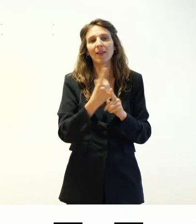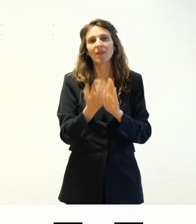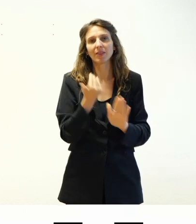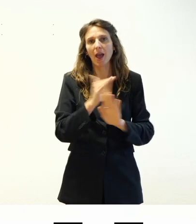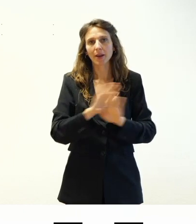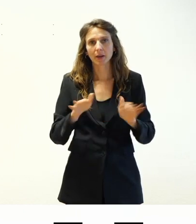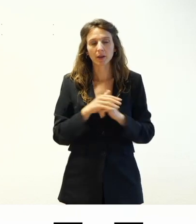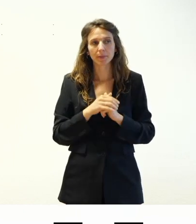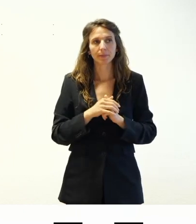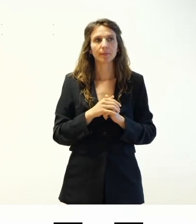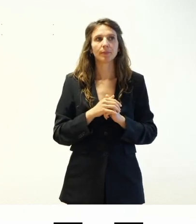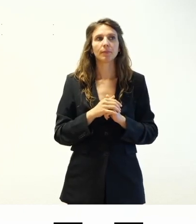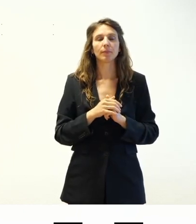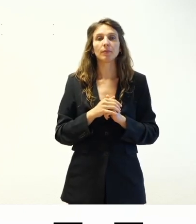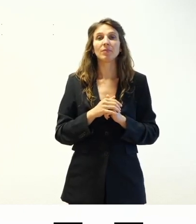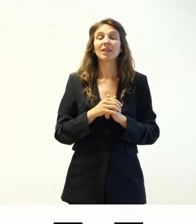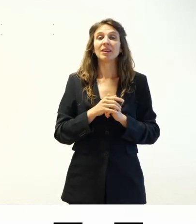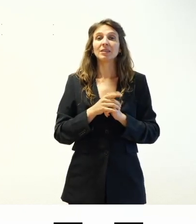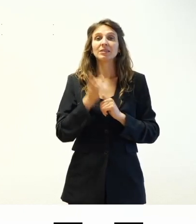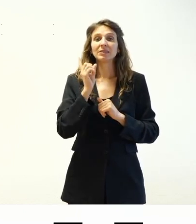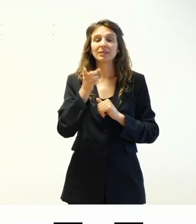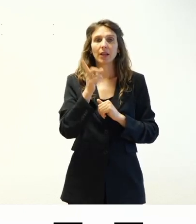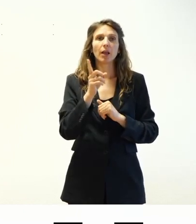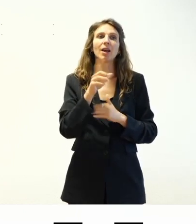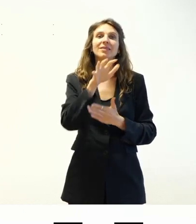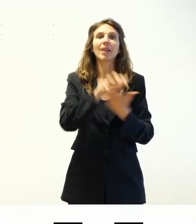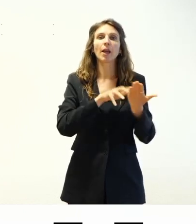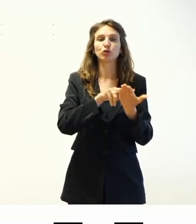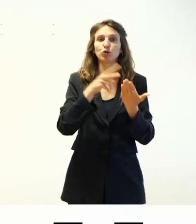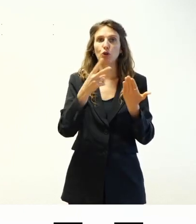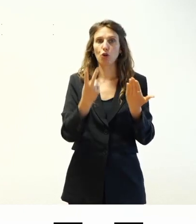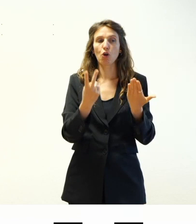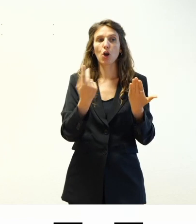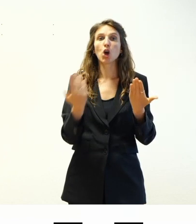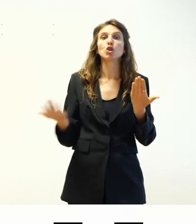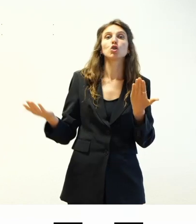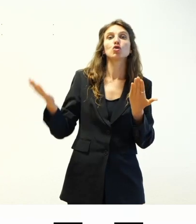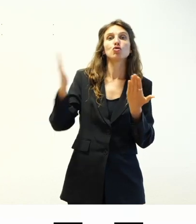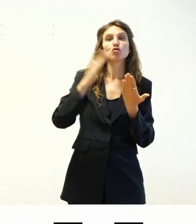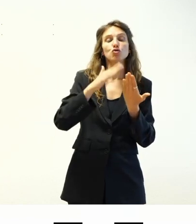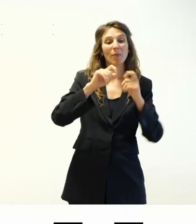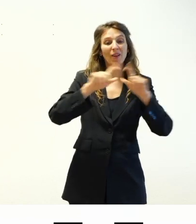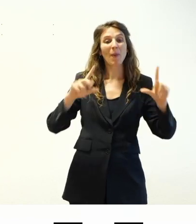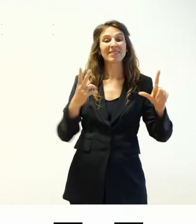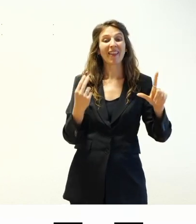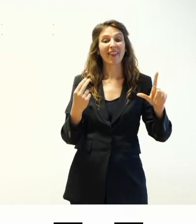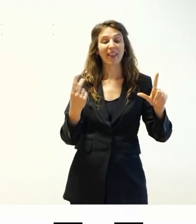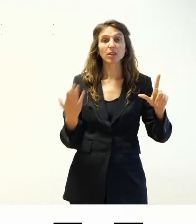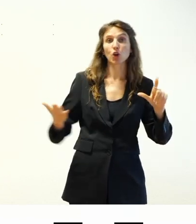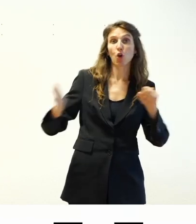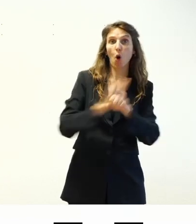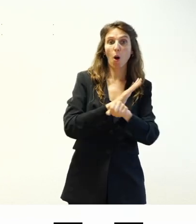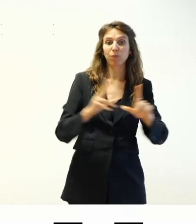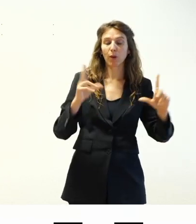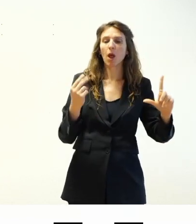se è presente una classe che espone del testo solo agli screen reader deve essere espresso scritto utilizzando